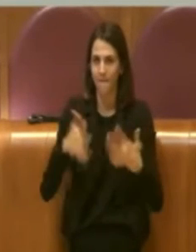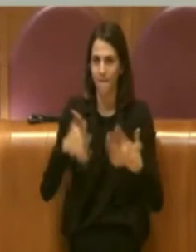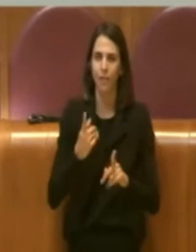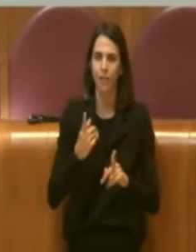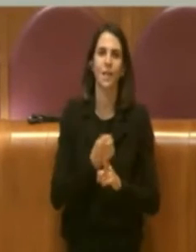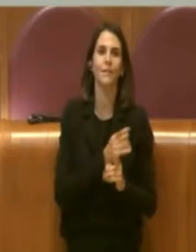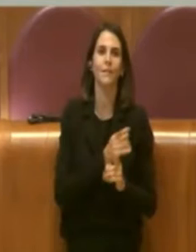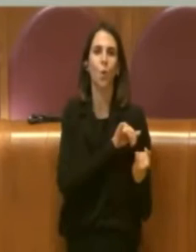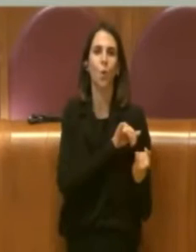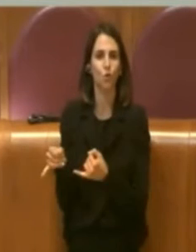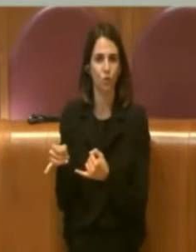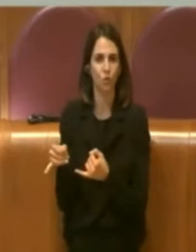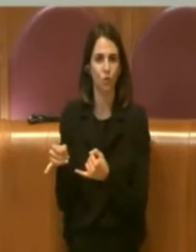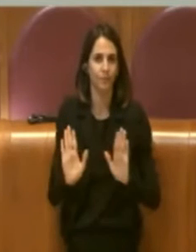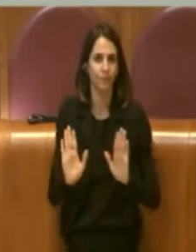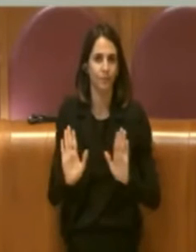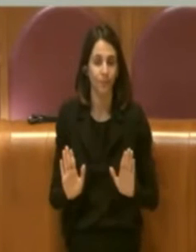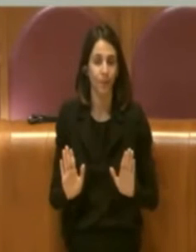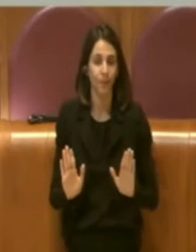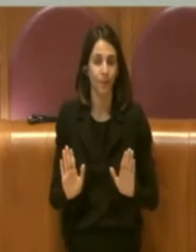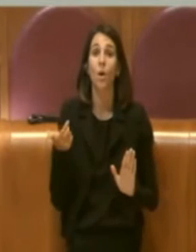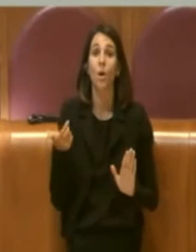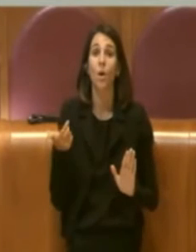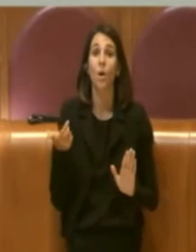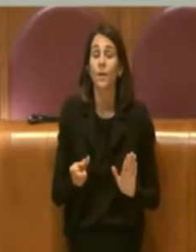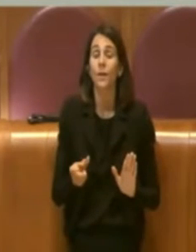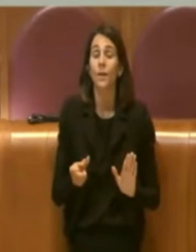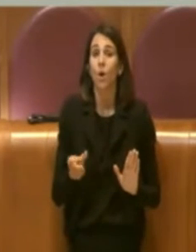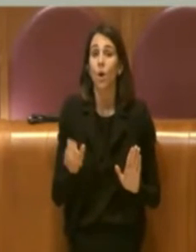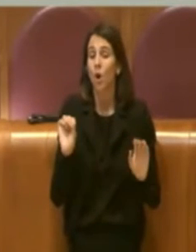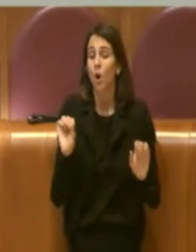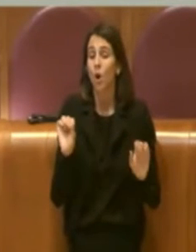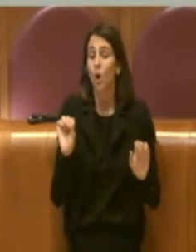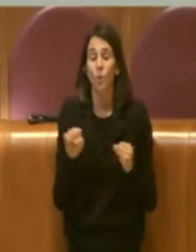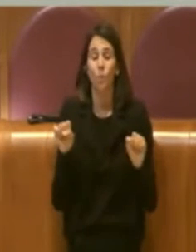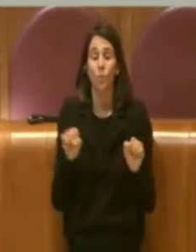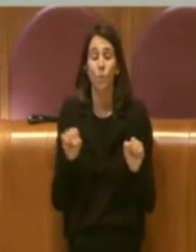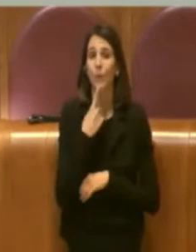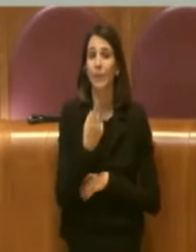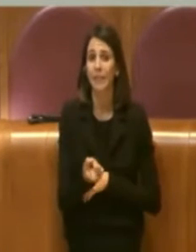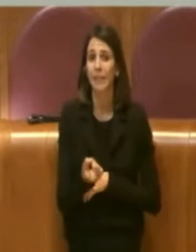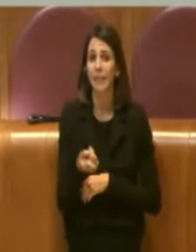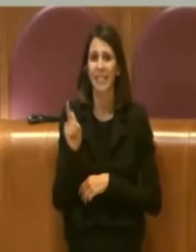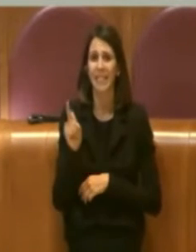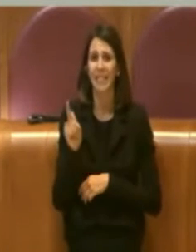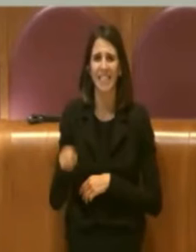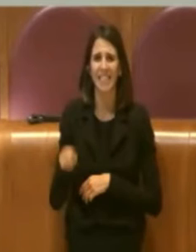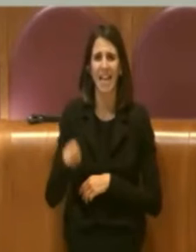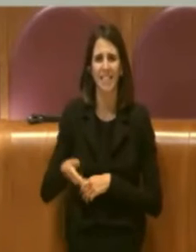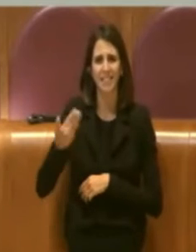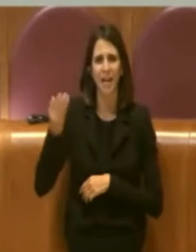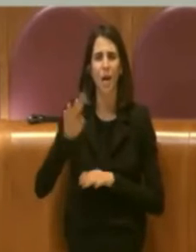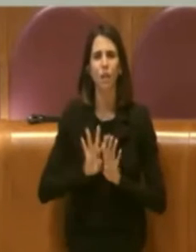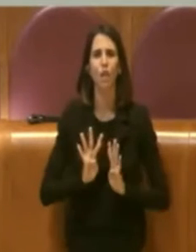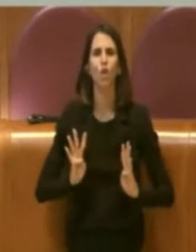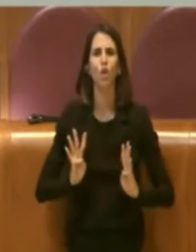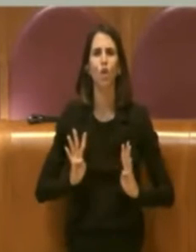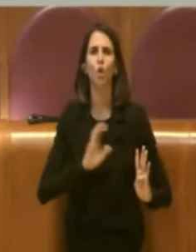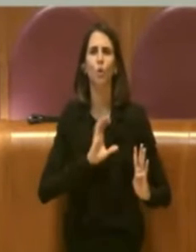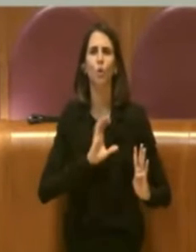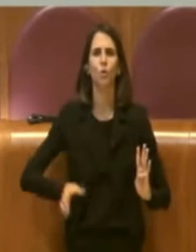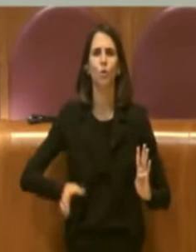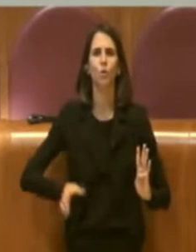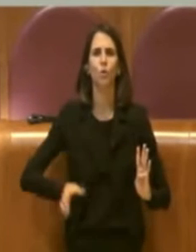rifacendoci o considerando perché ovviamente non si può citare una sentenza quella che sollevava lei Presidente era quella della Corte Costituzionale però